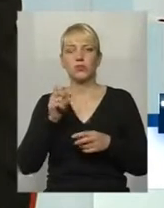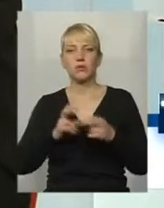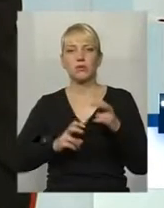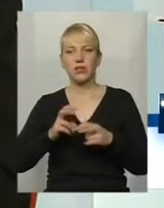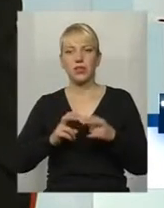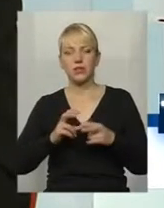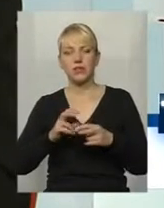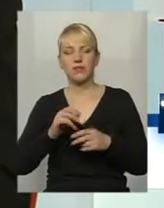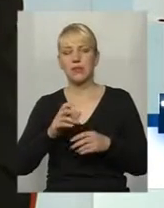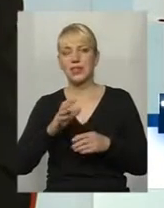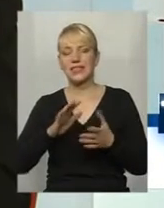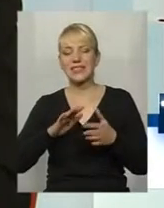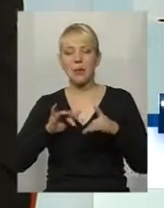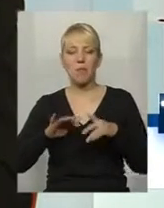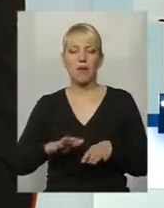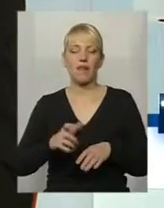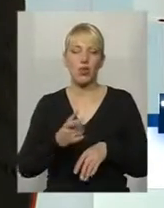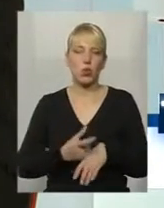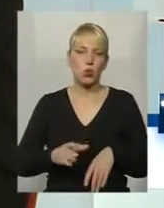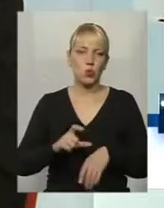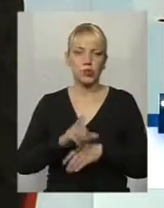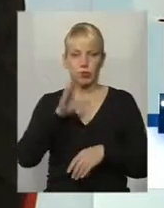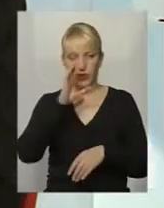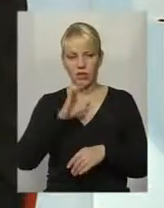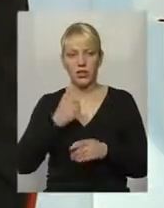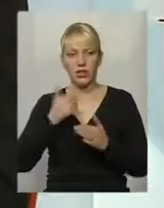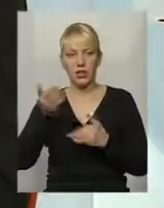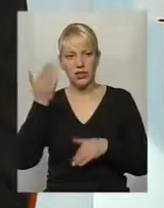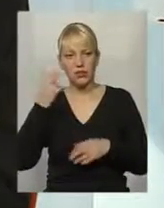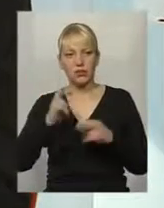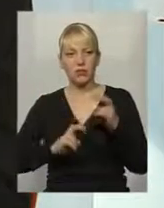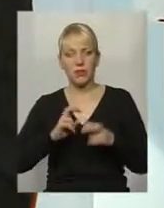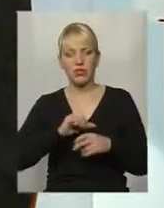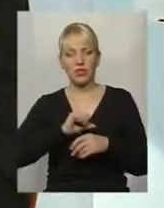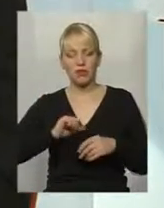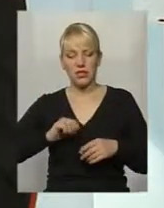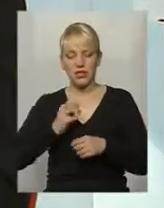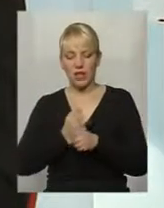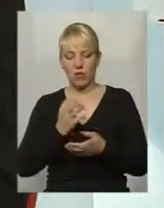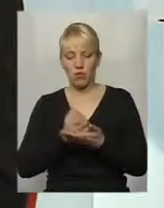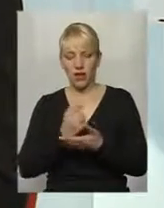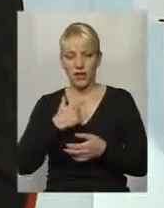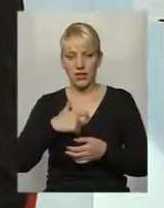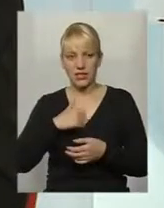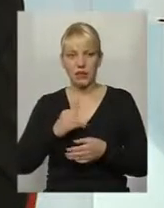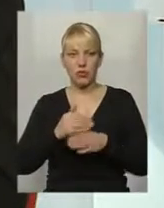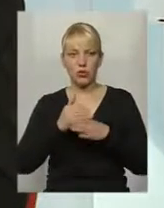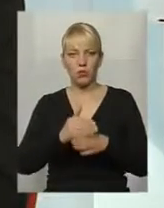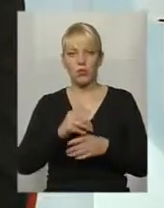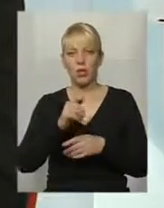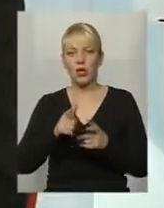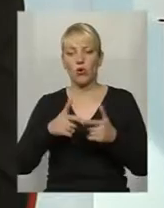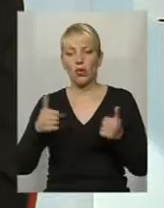справа дуже погана. Тому що раніше ми фактично підприємства самі заробляли на себе і допомагали первинним